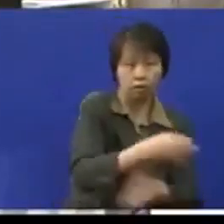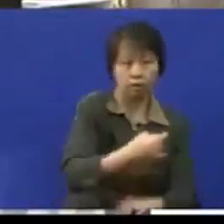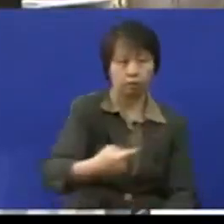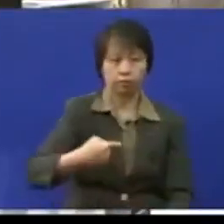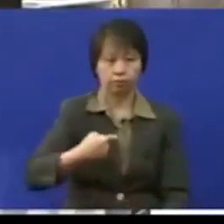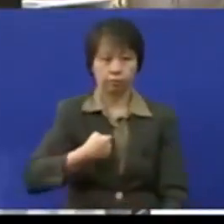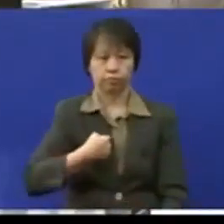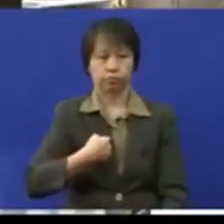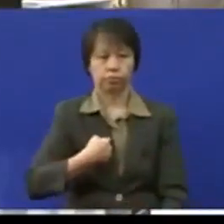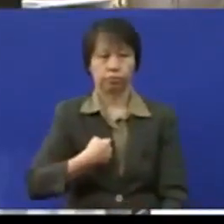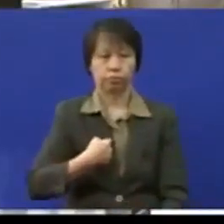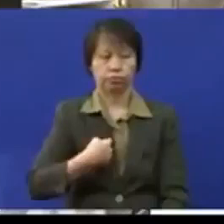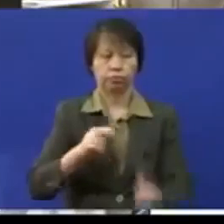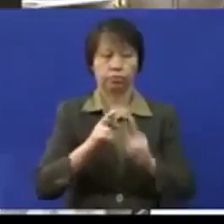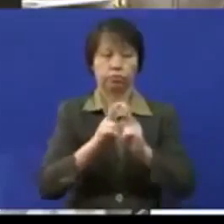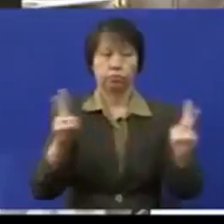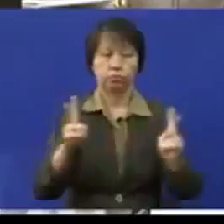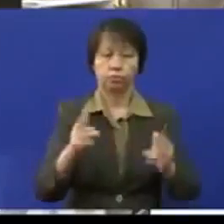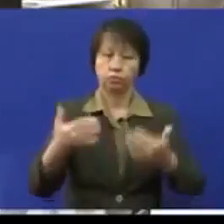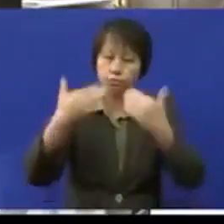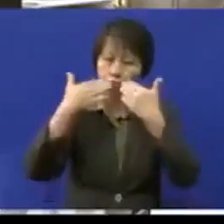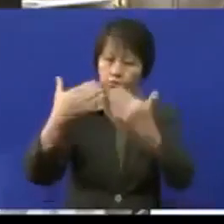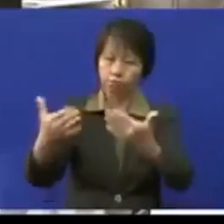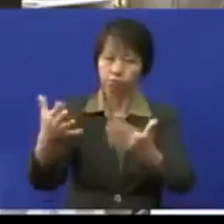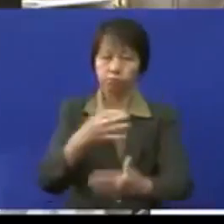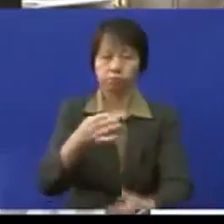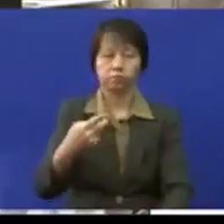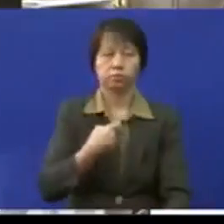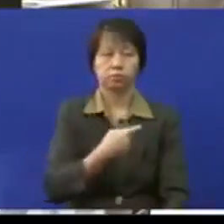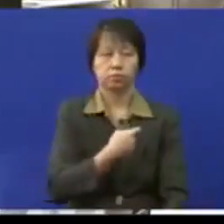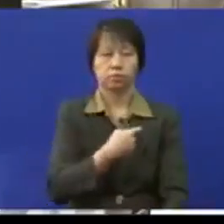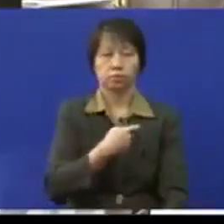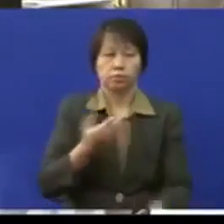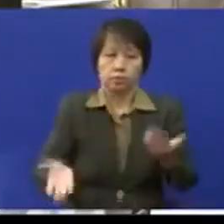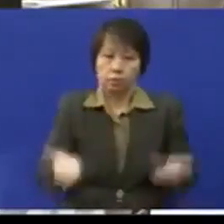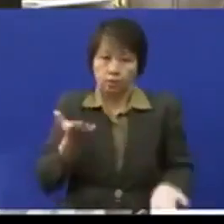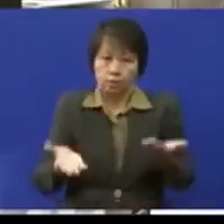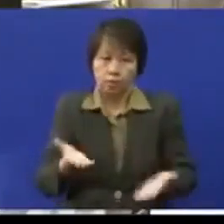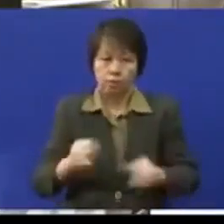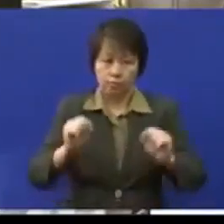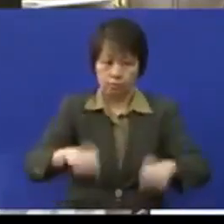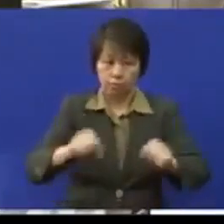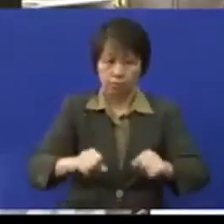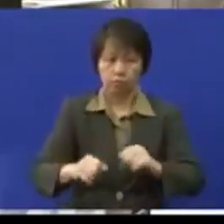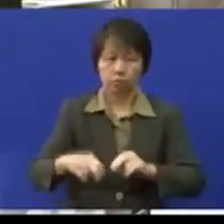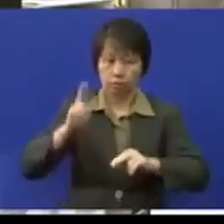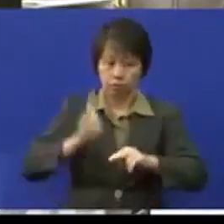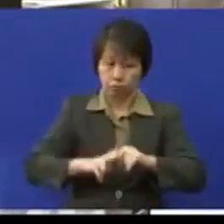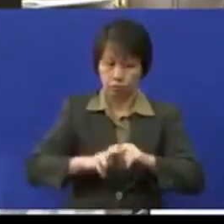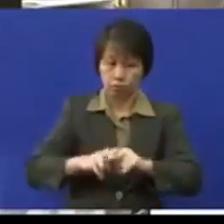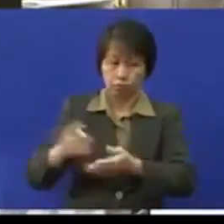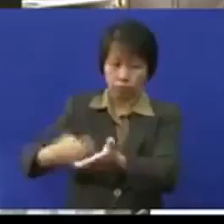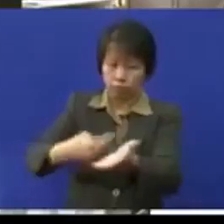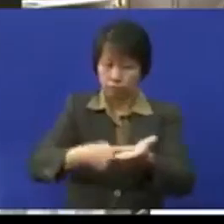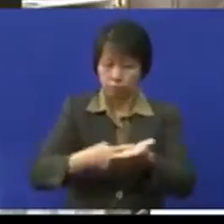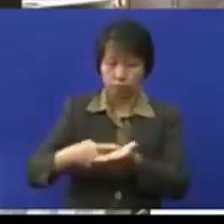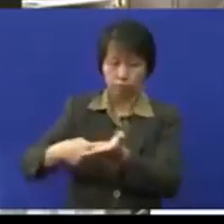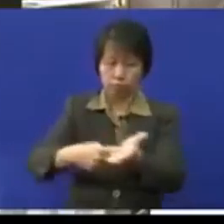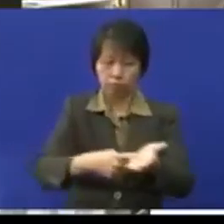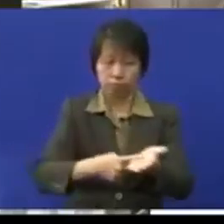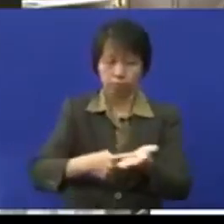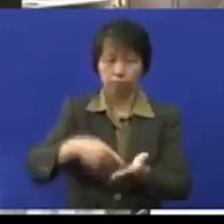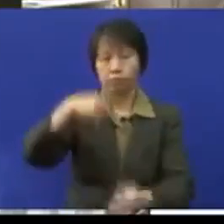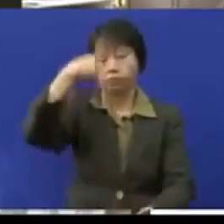amat menghargai dan kita mungkin boleh duduk dan membincangkan perkara ini